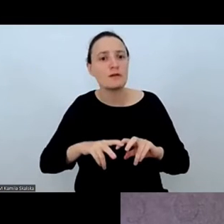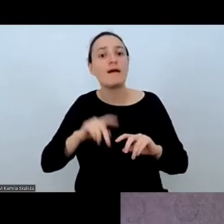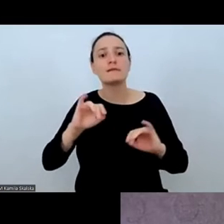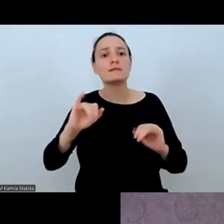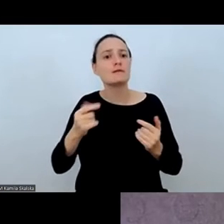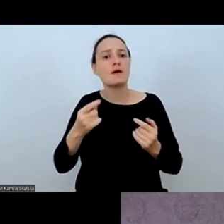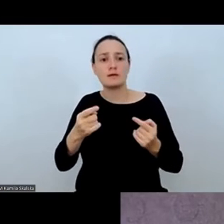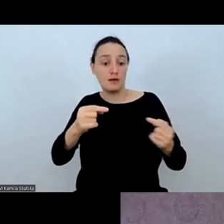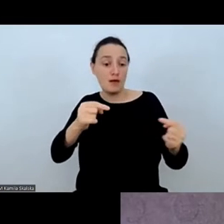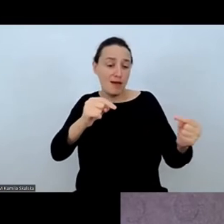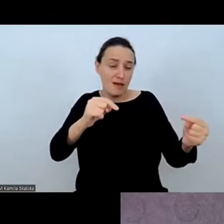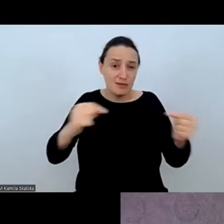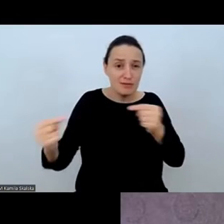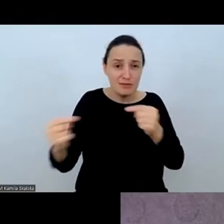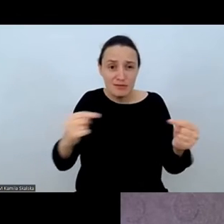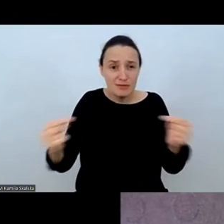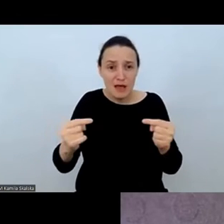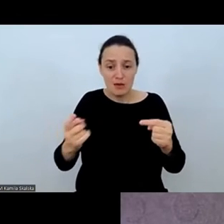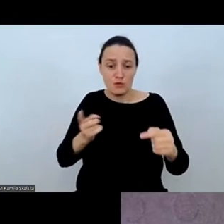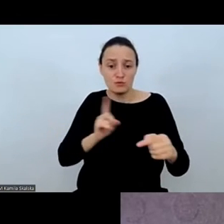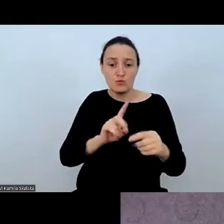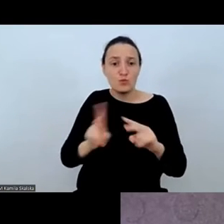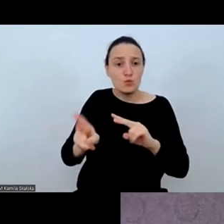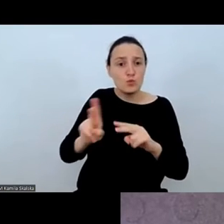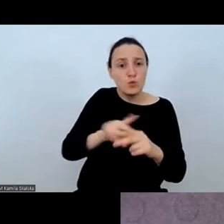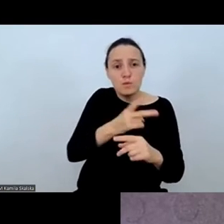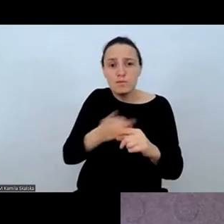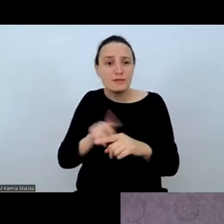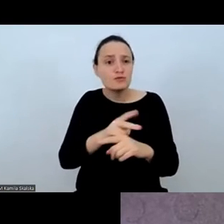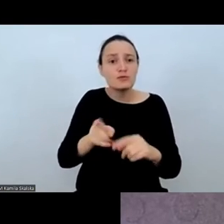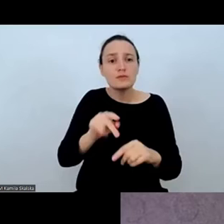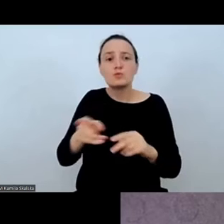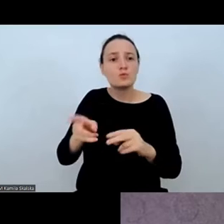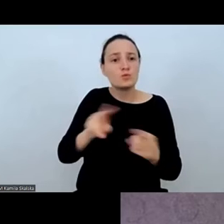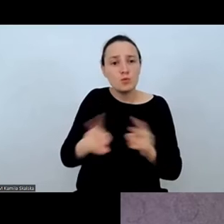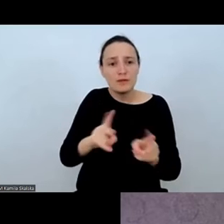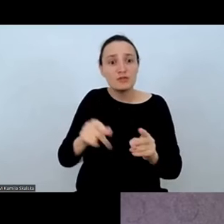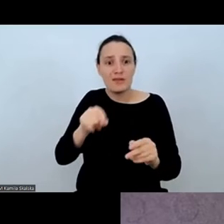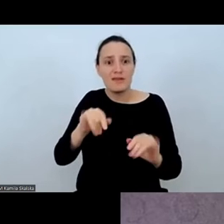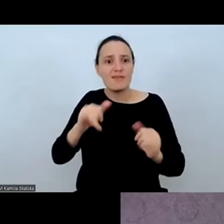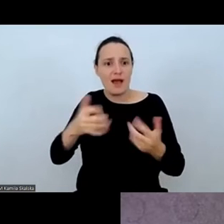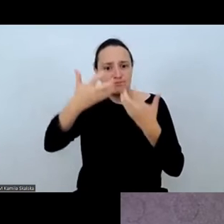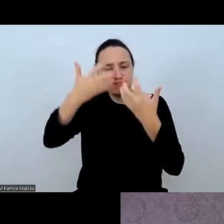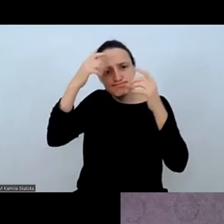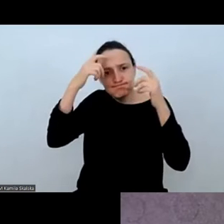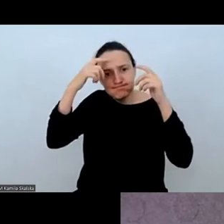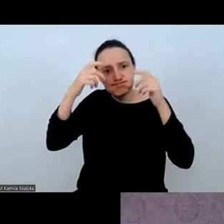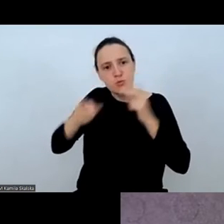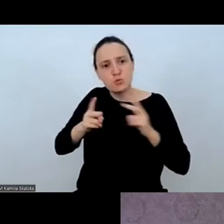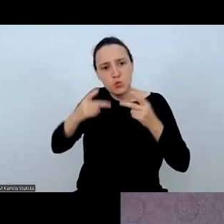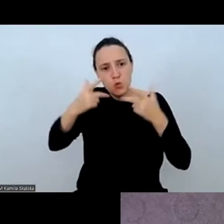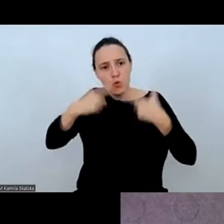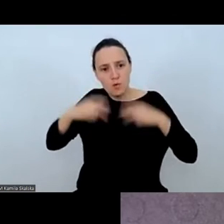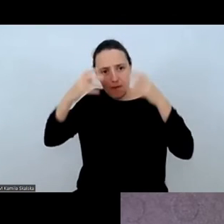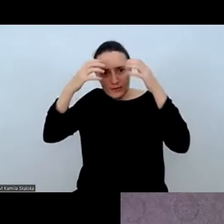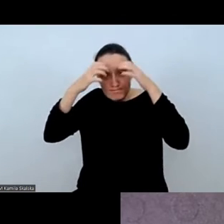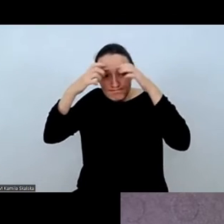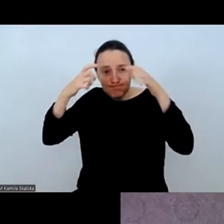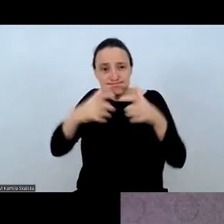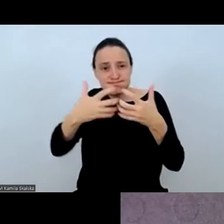poznawczych, które mają miejsce podczas tłumaczenia. Profesor Thyselius jest znanym